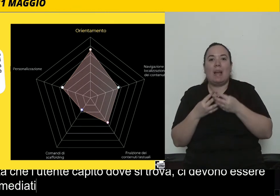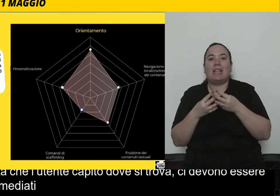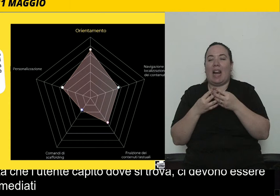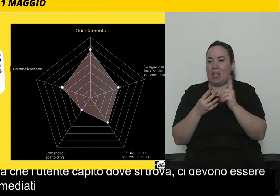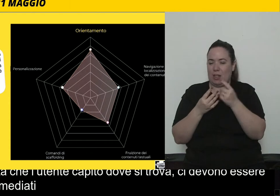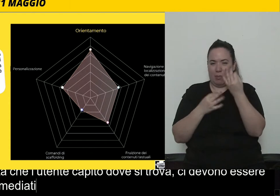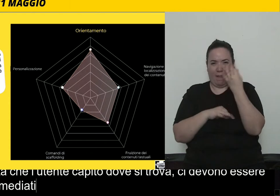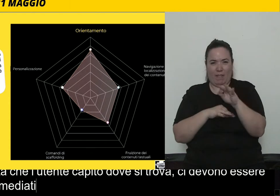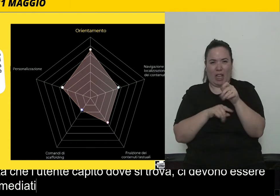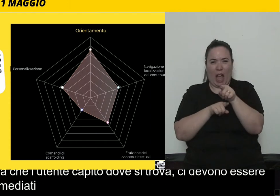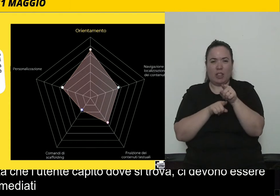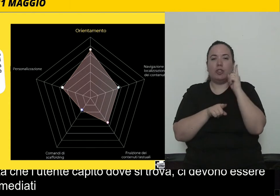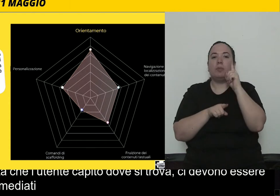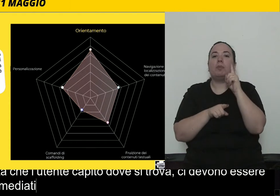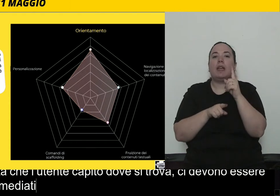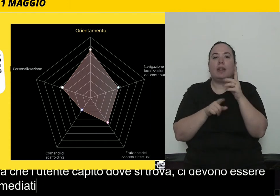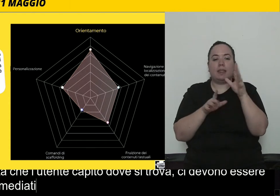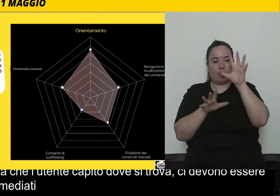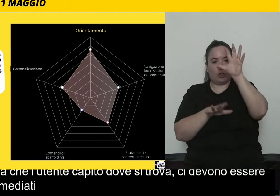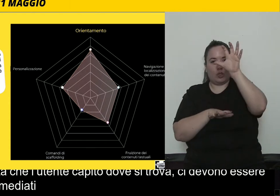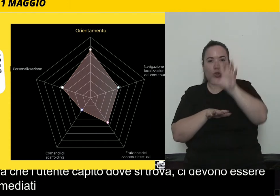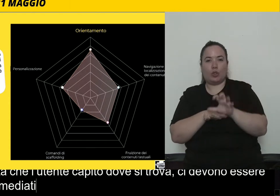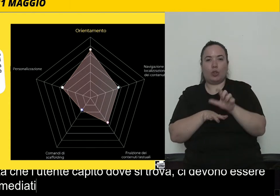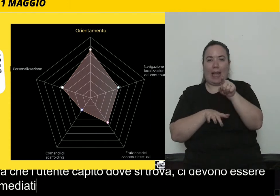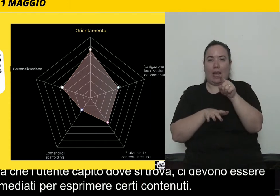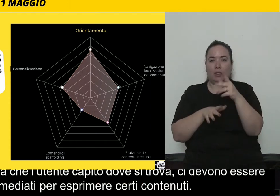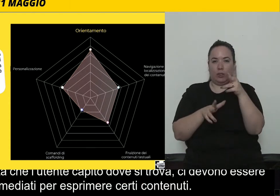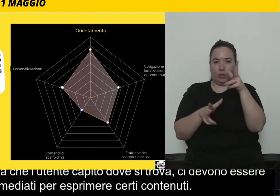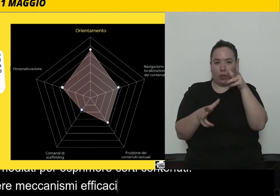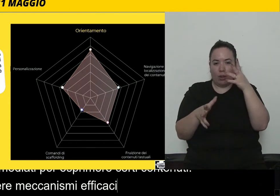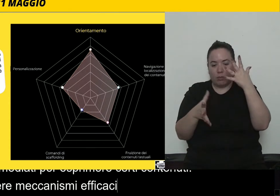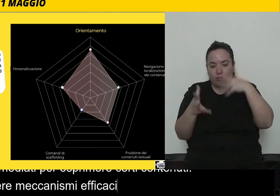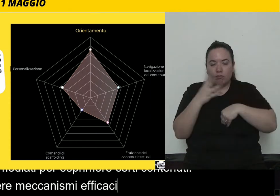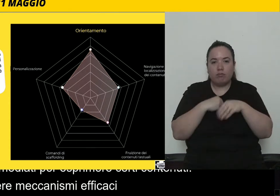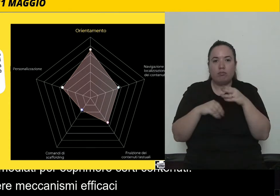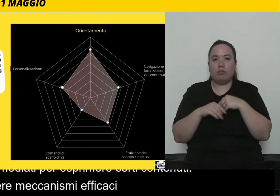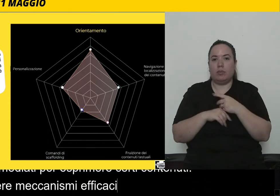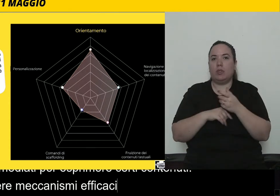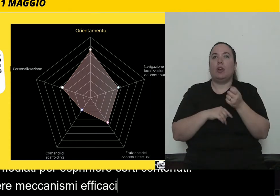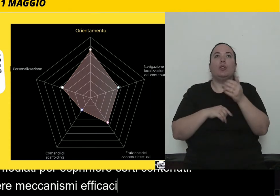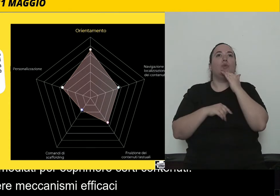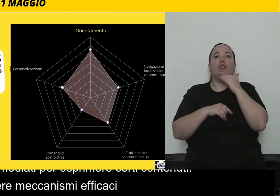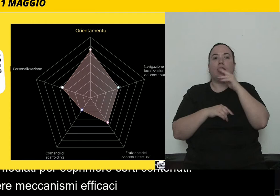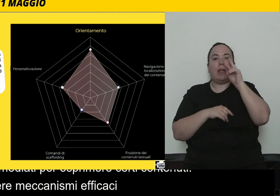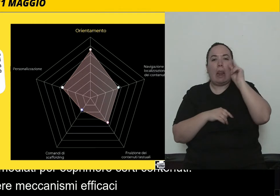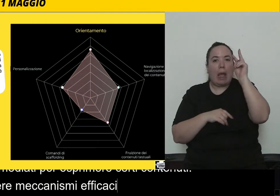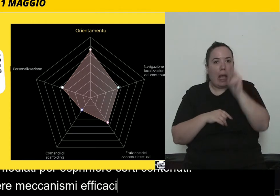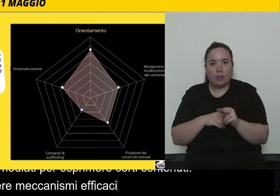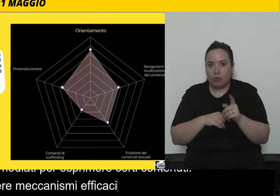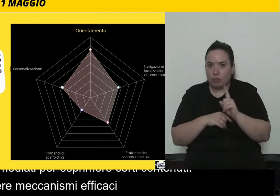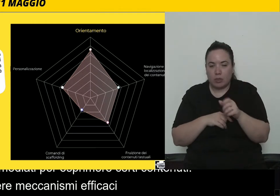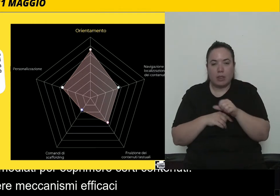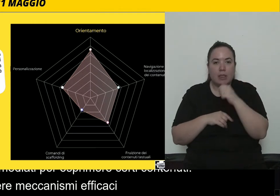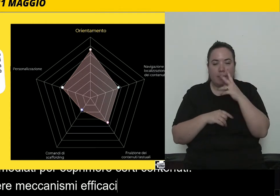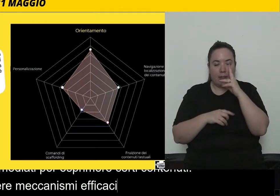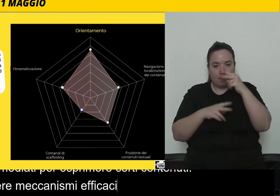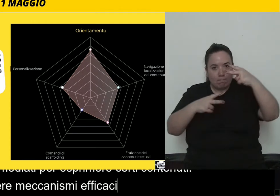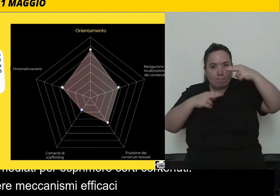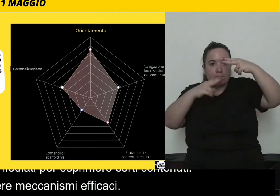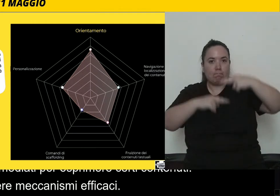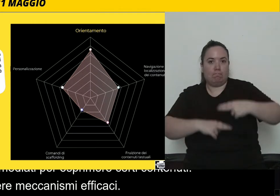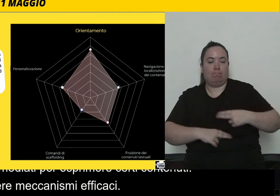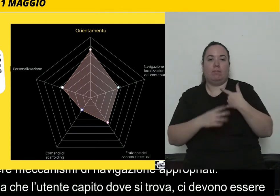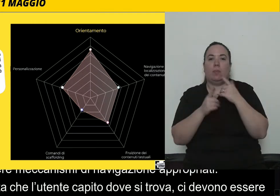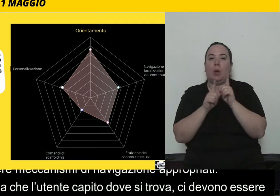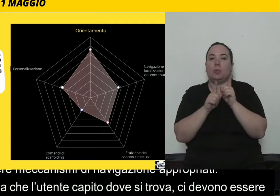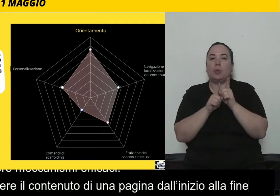efficienti per la fruizione dei contenuti. Non basta leggere il contenuto di una pagina dall'inizio alla fine. Bisogna segmentare, bisogna dare